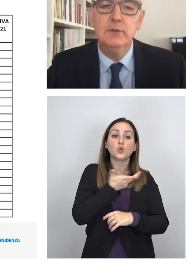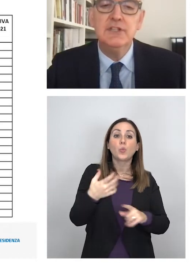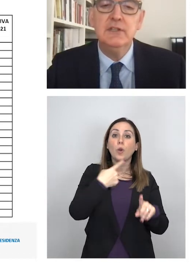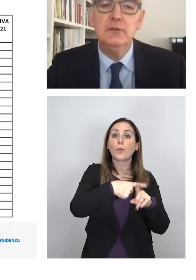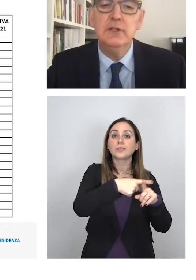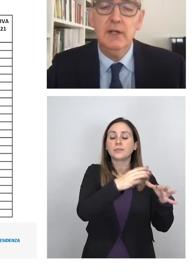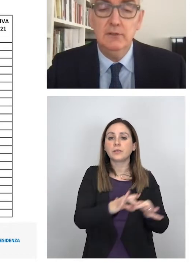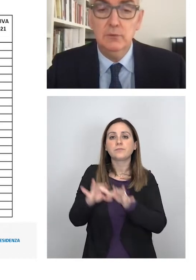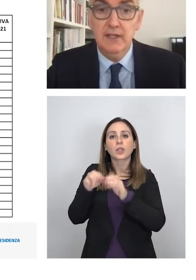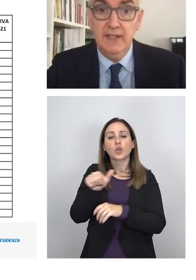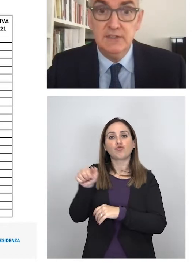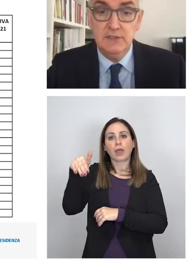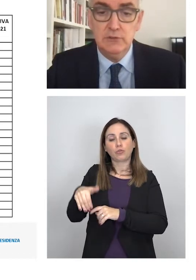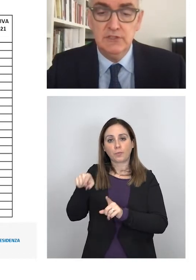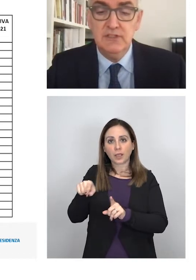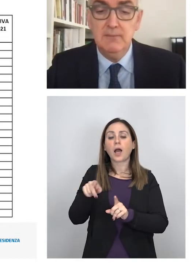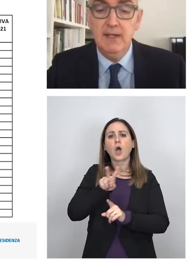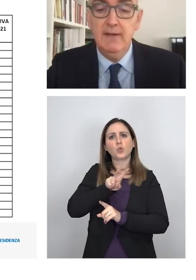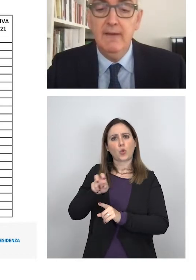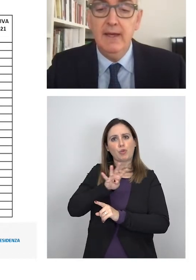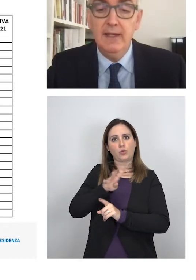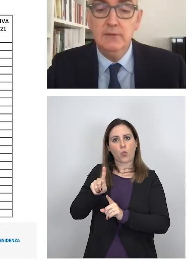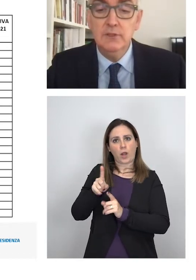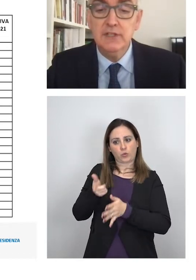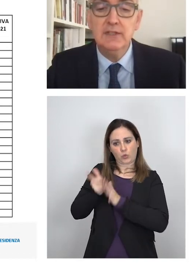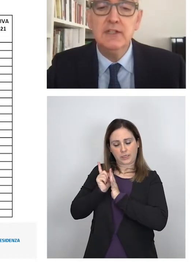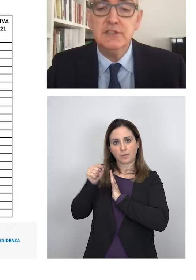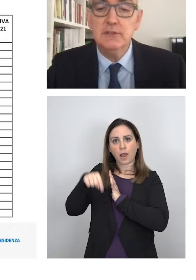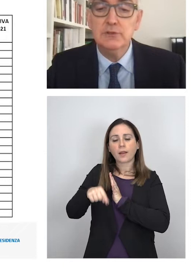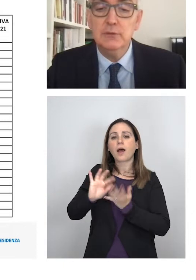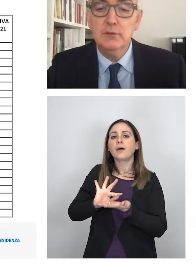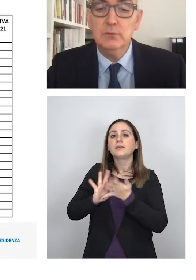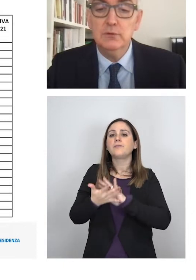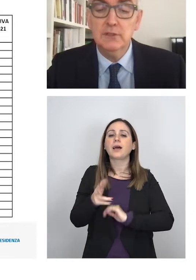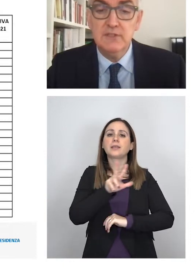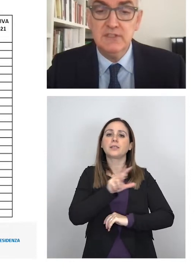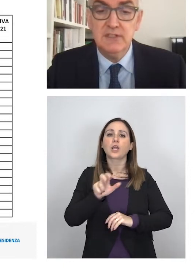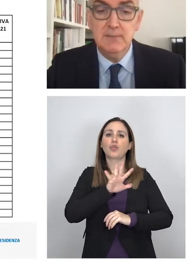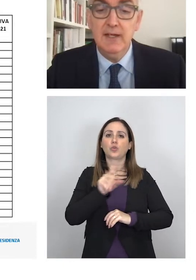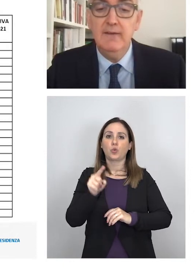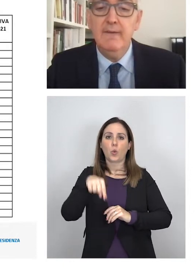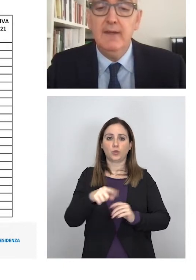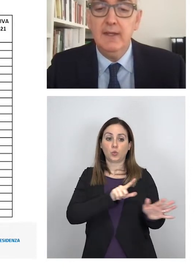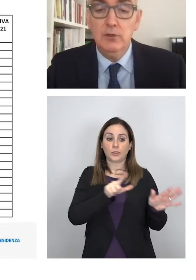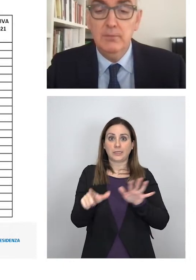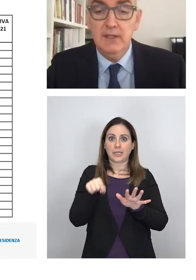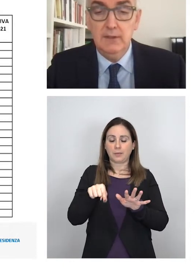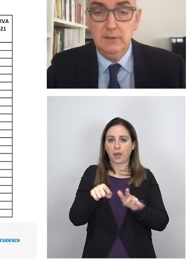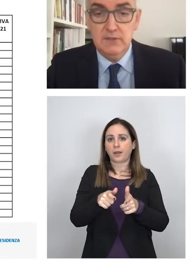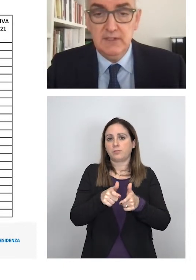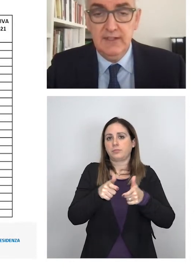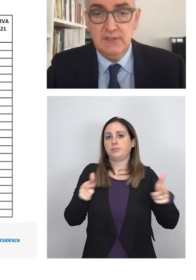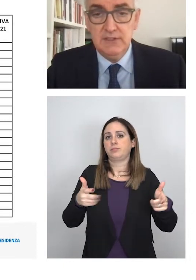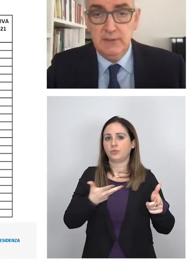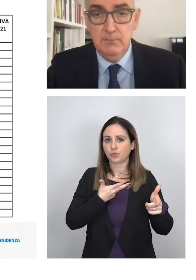241 casi la scorsa settimana ai 351 di questa settimana e come